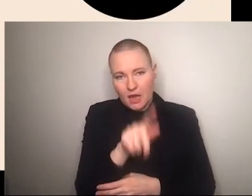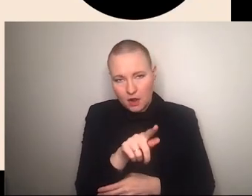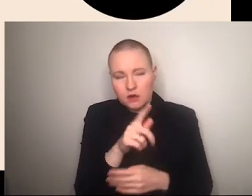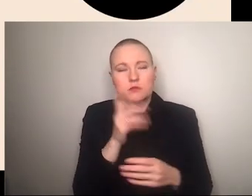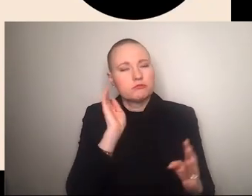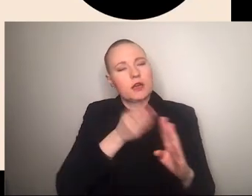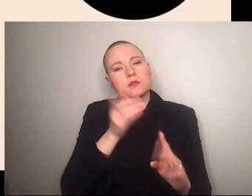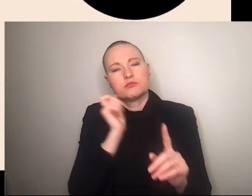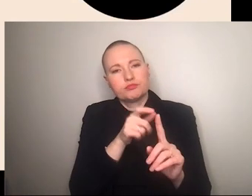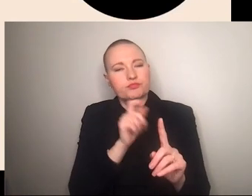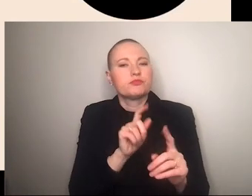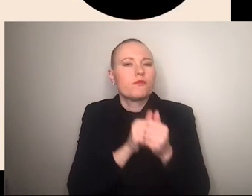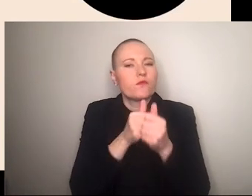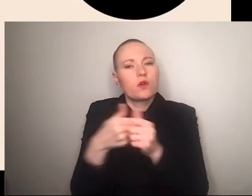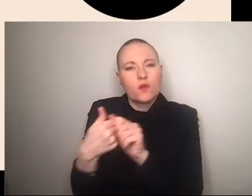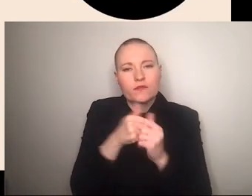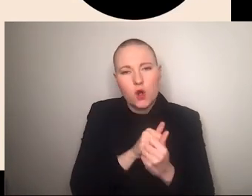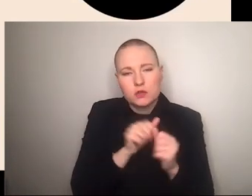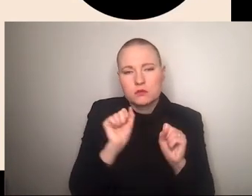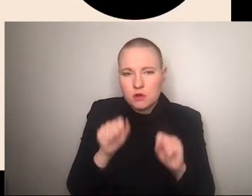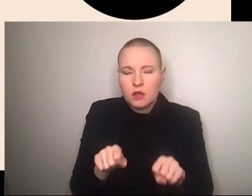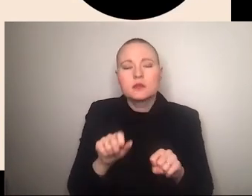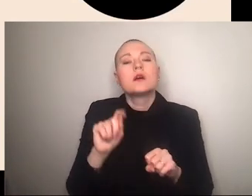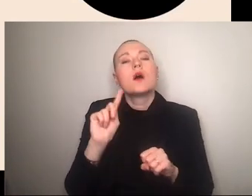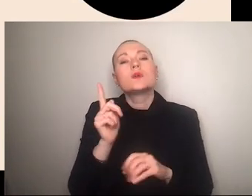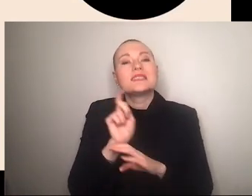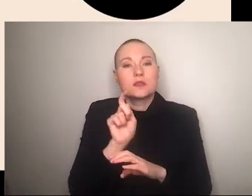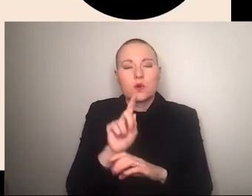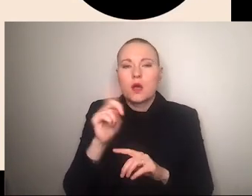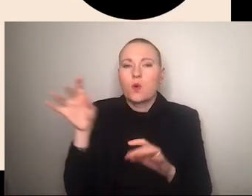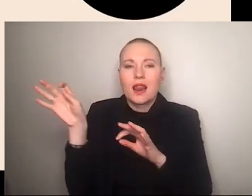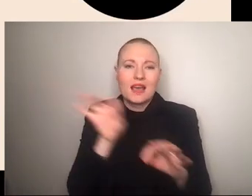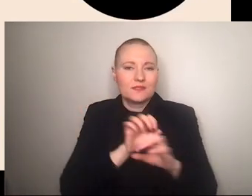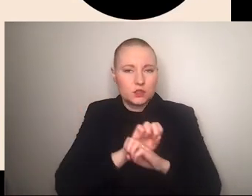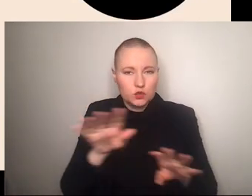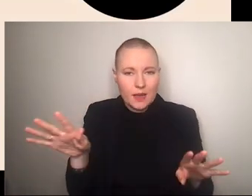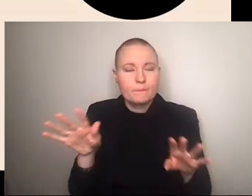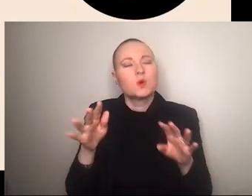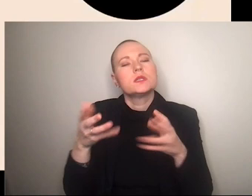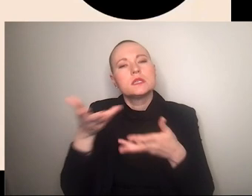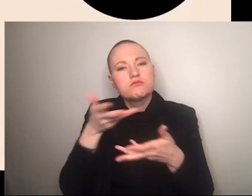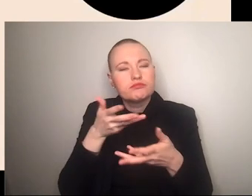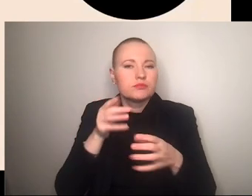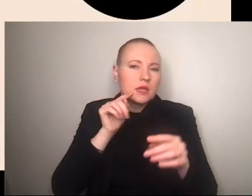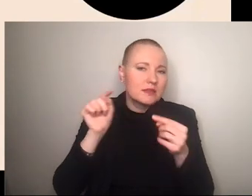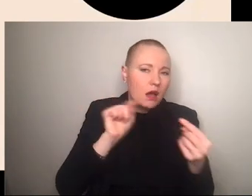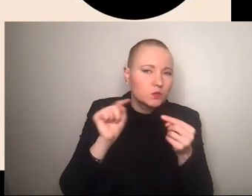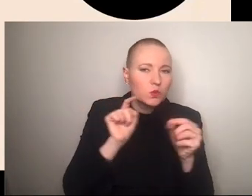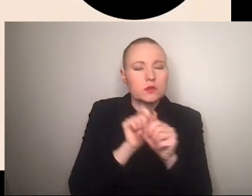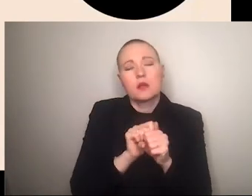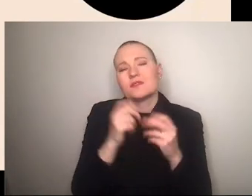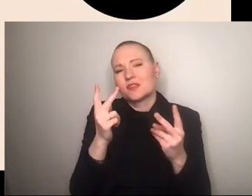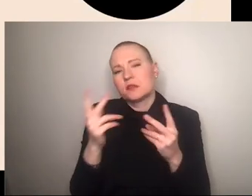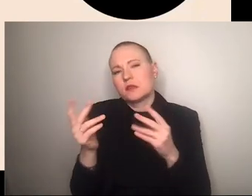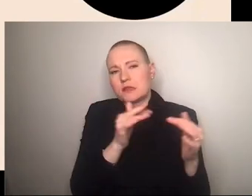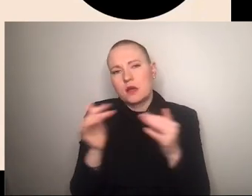gegenseitig zu folgen auf tik tok kann man zudem auch live stream und interagieren und interaktion ist ein großes stichwort auf tik